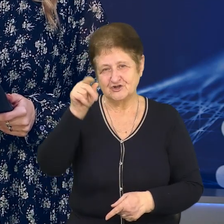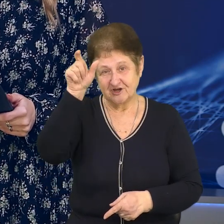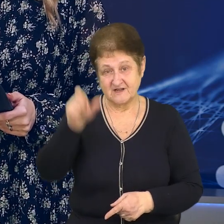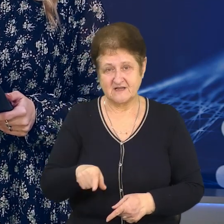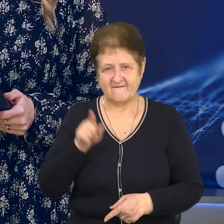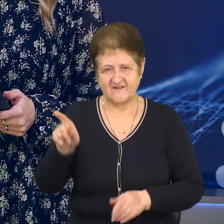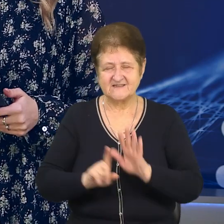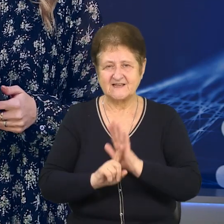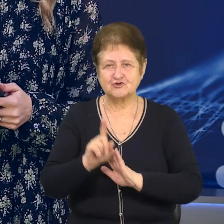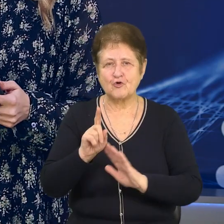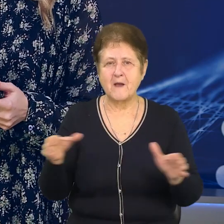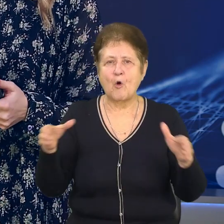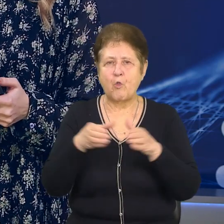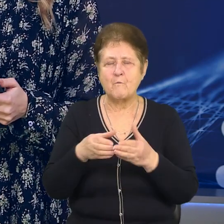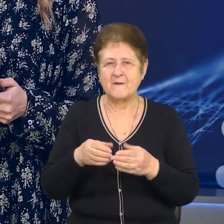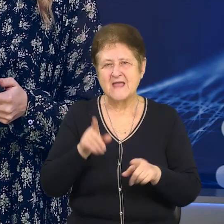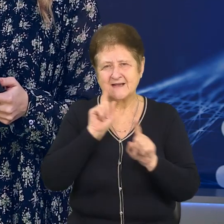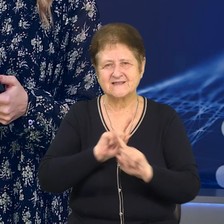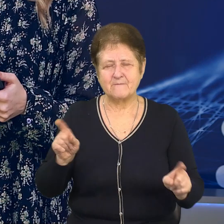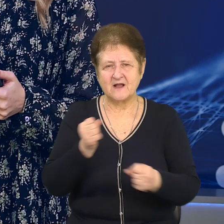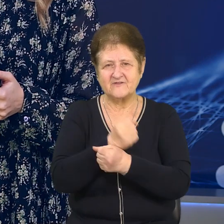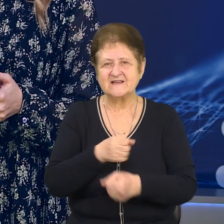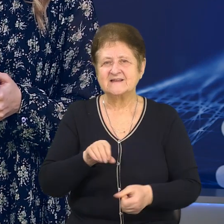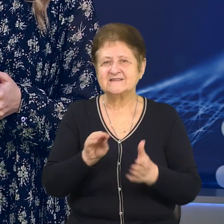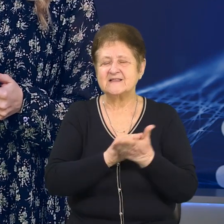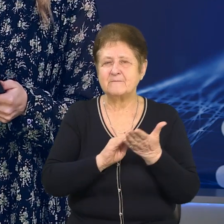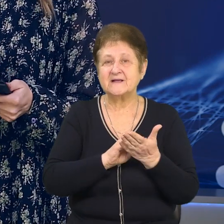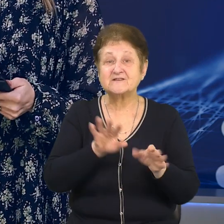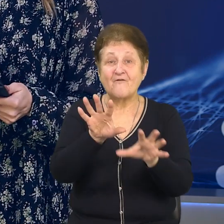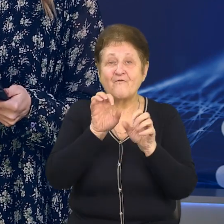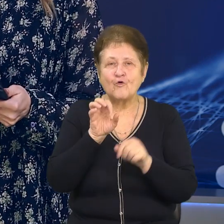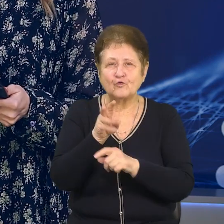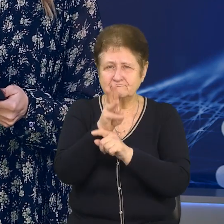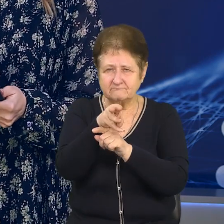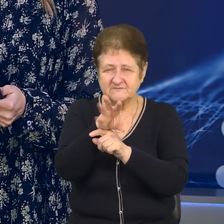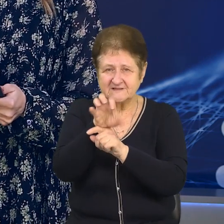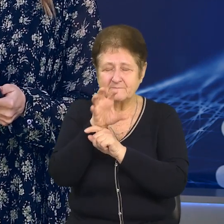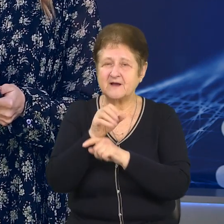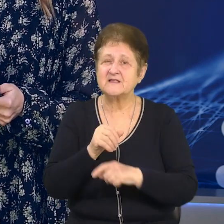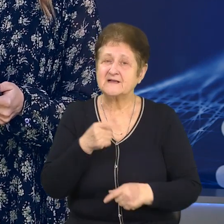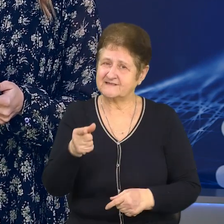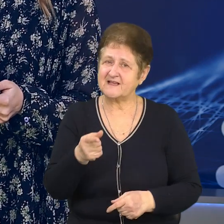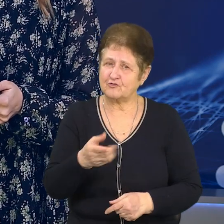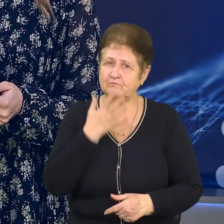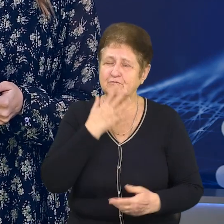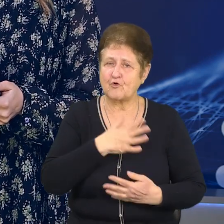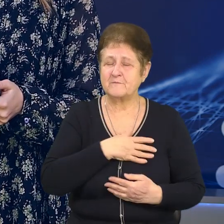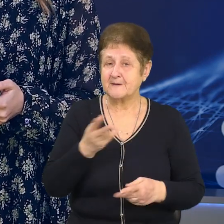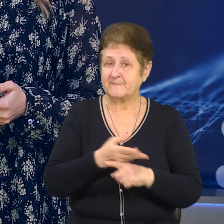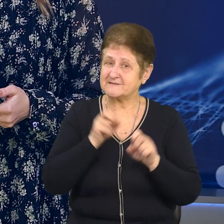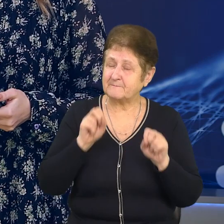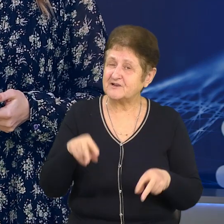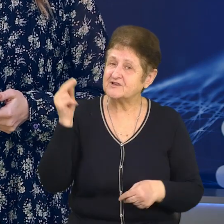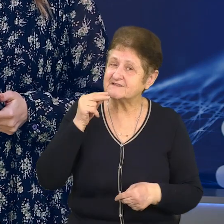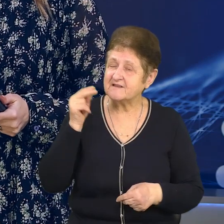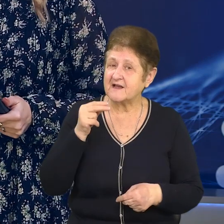засновник клубу екстремального відпочинку, займається фотополюванням два роки – це його хобі. Чи безпечне таке заняття та як